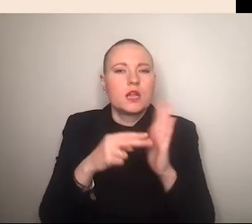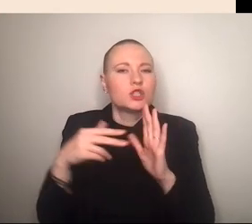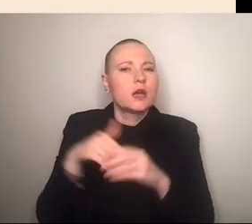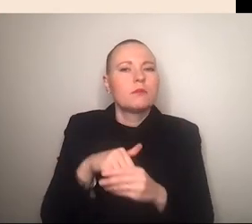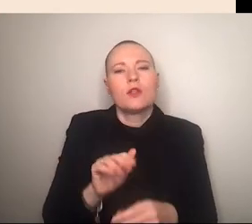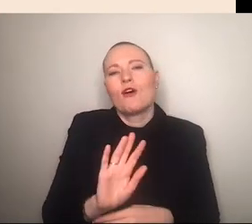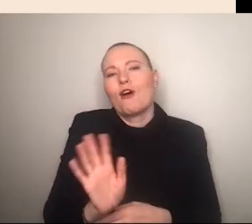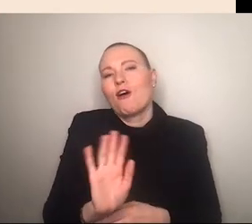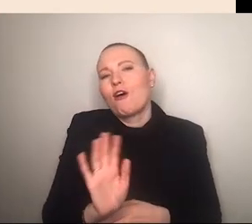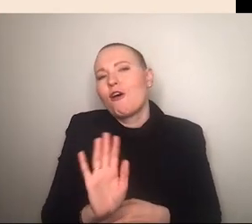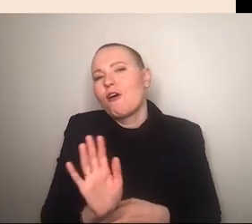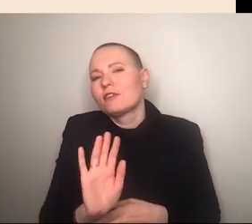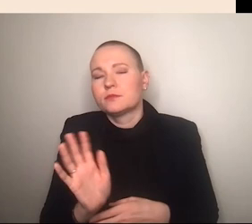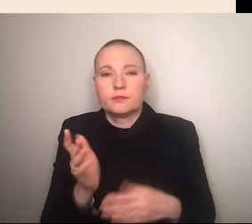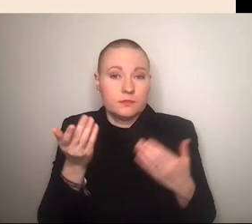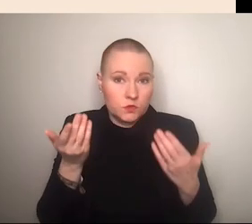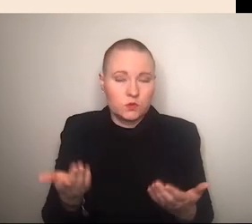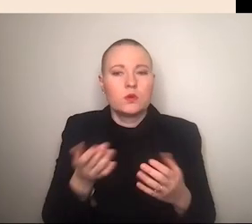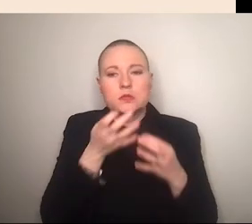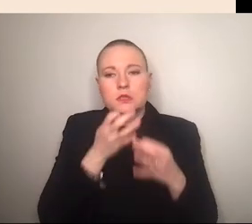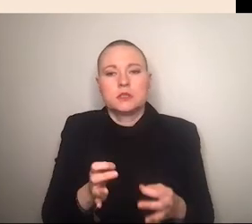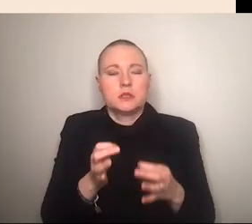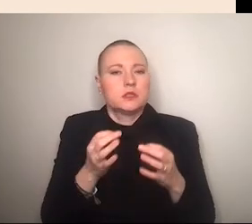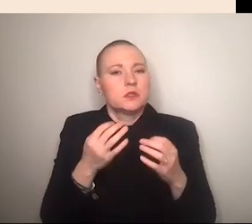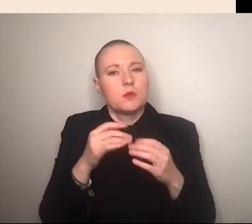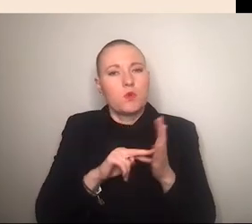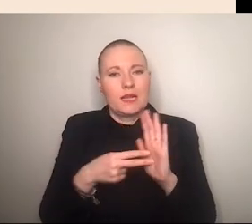zeigen expliziter expliziter politischer inhalte